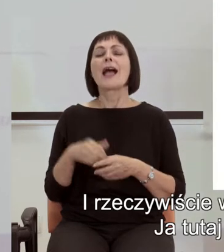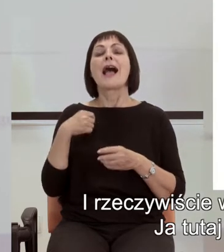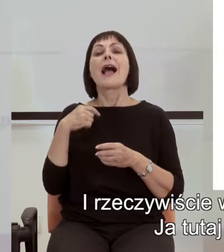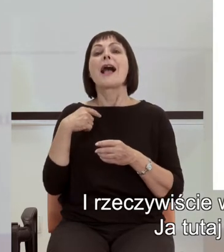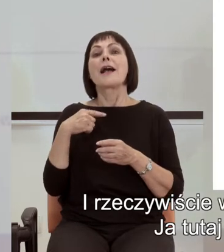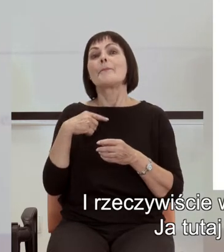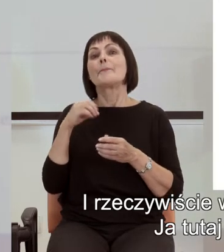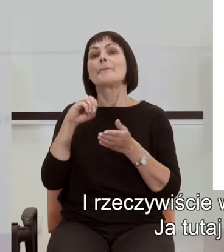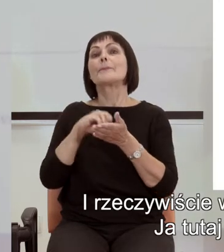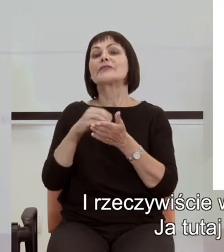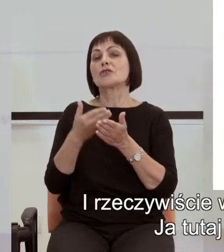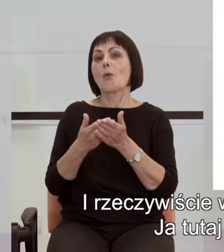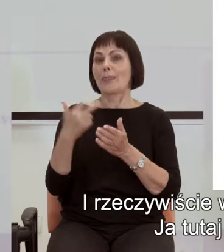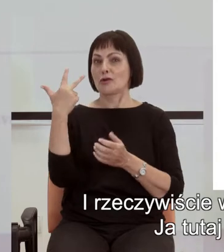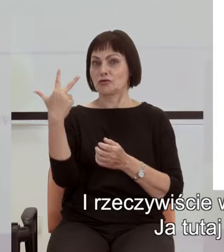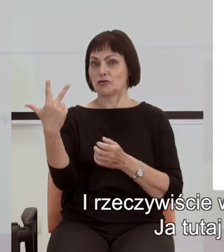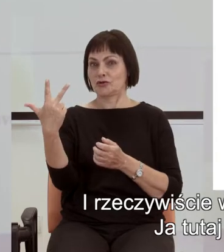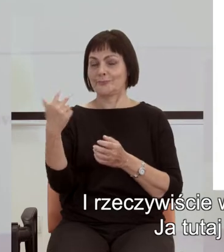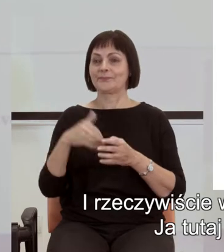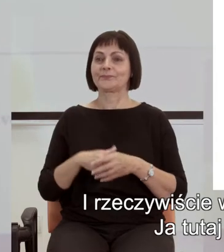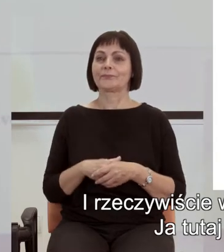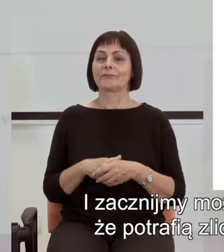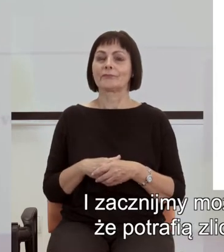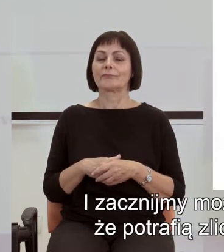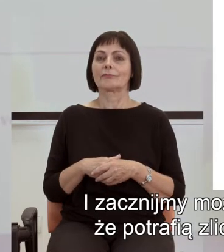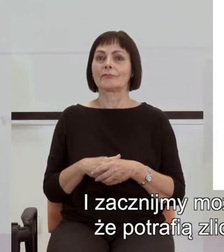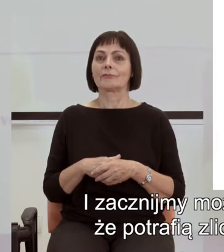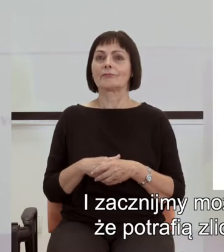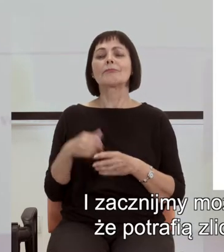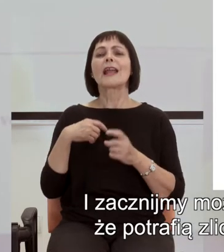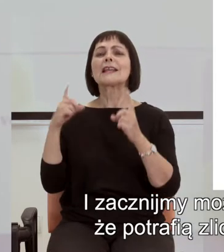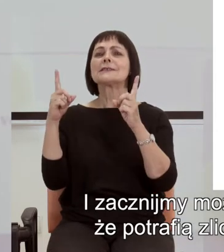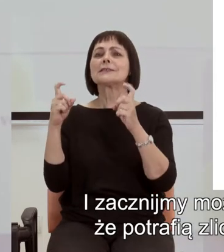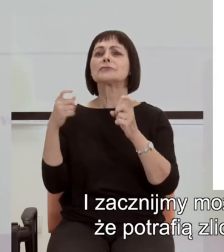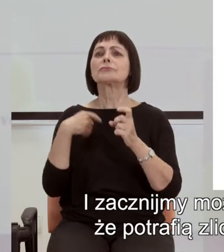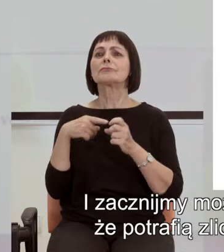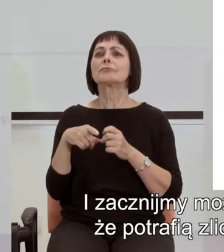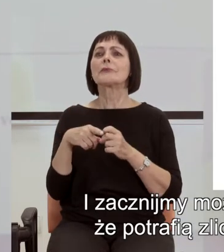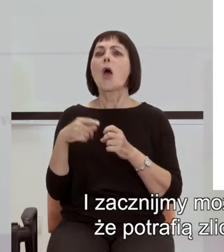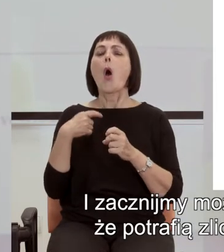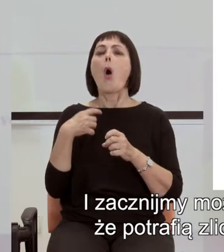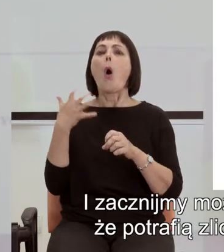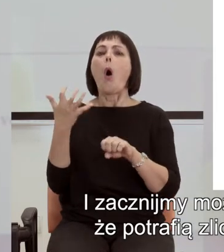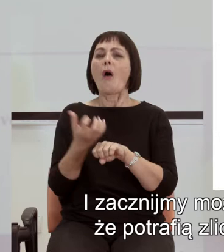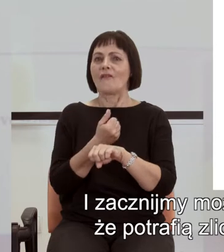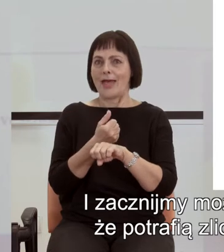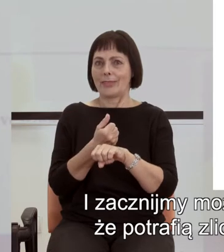tutaj ograniczę się tylko do trzech przykładów i zacznijmy może od owadów.